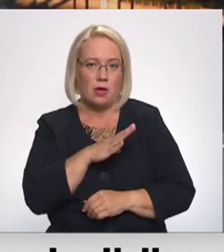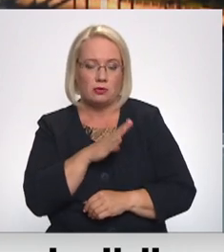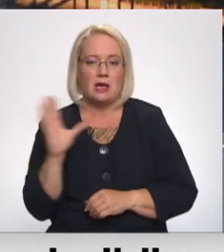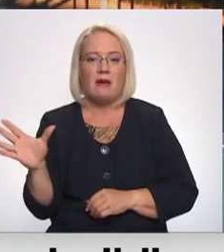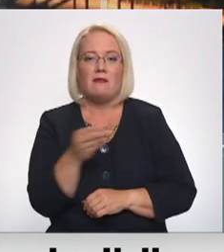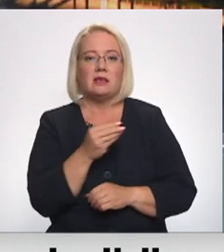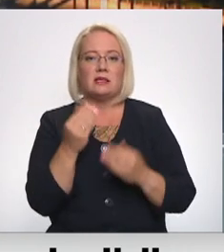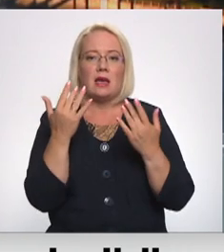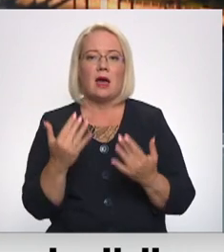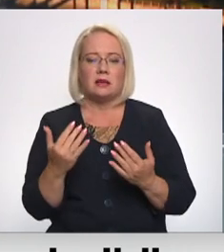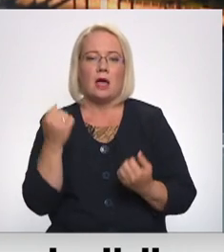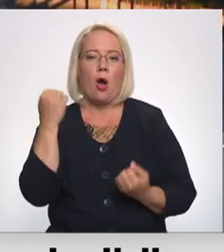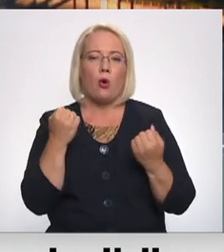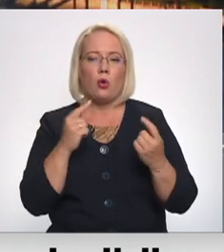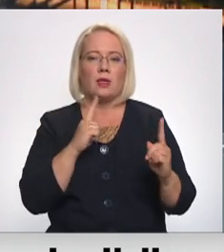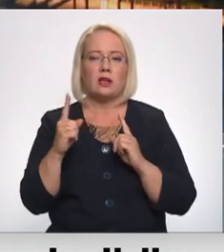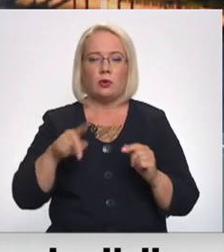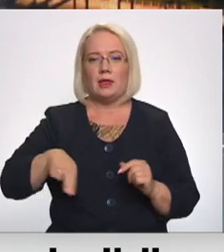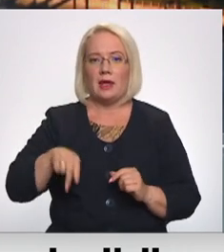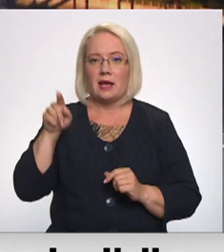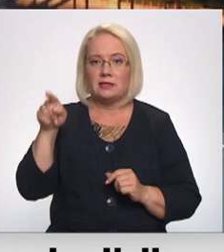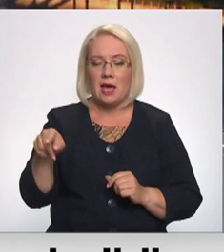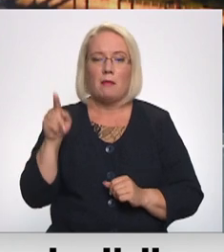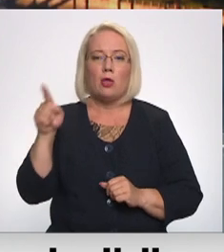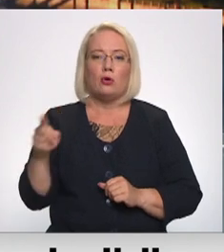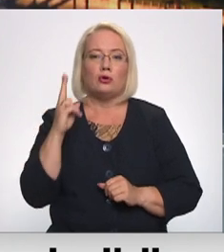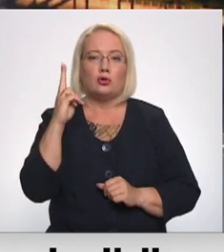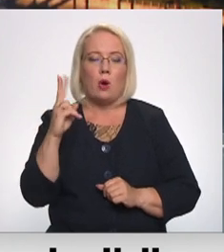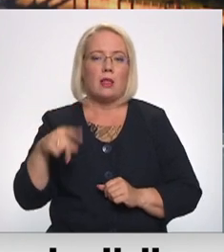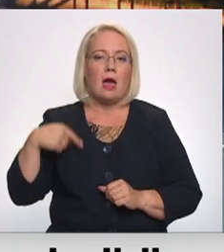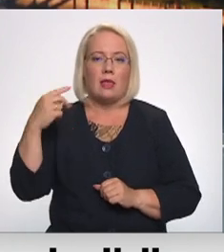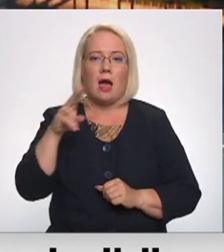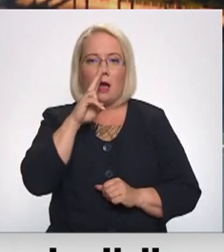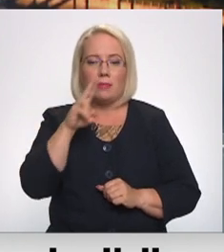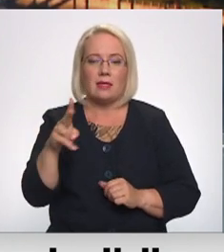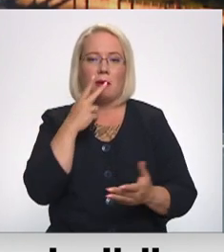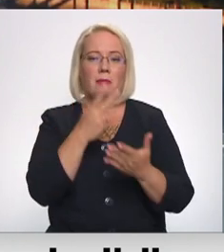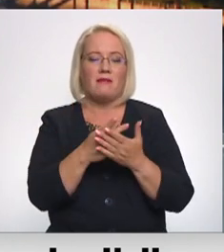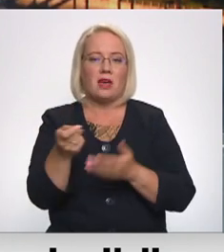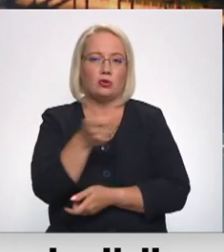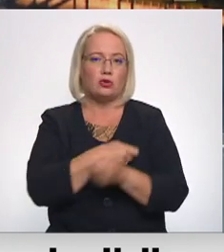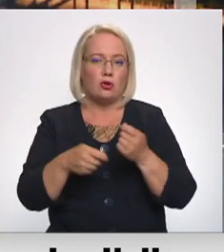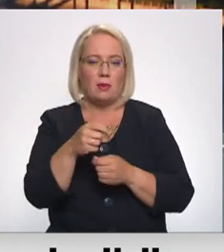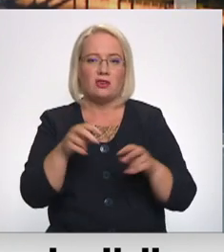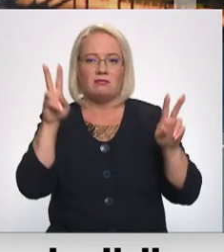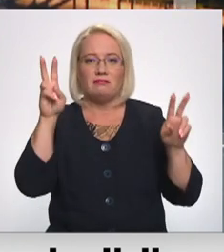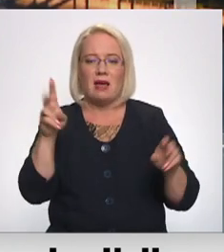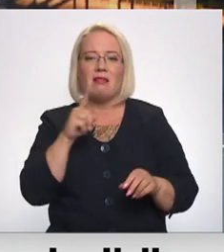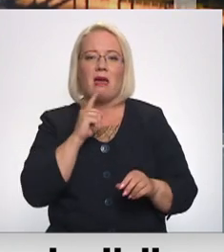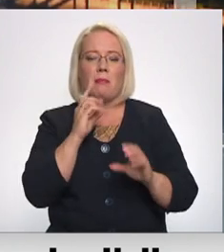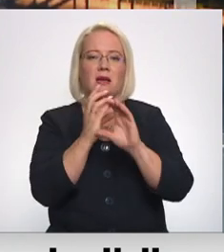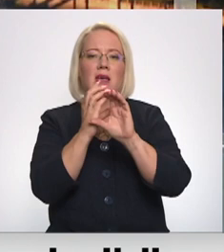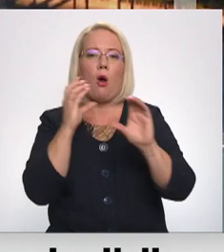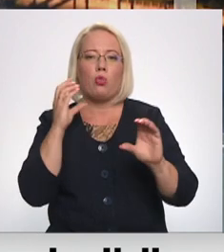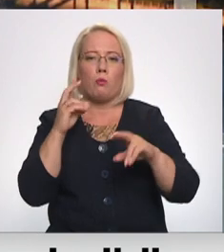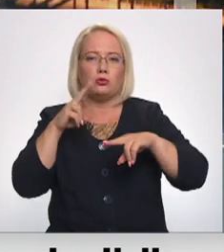esot jārisina autotransporta direkcijai. Tur savukārt sola viena jauna dēļ vēlreiz pievērsties uzņēmēji SIA Liepājas autobusu parks